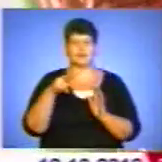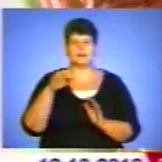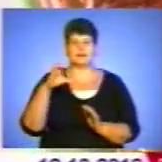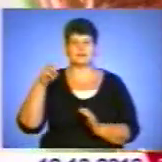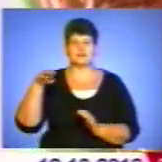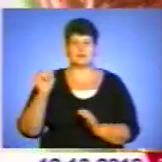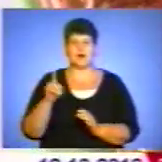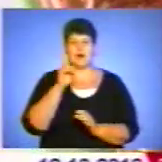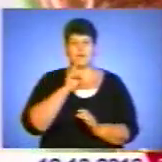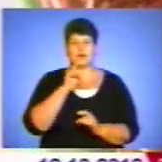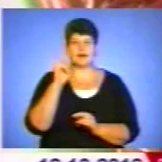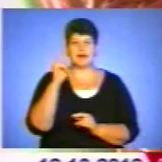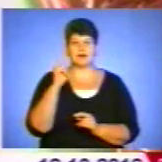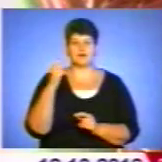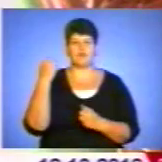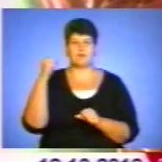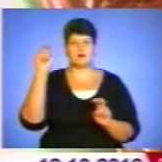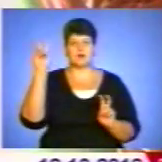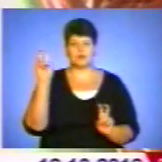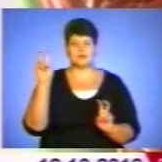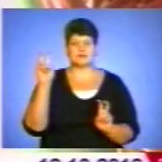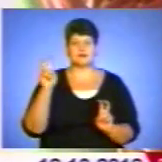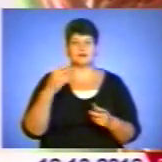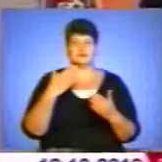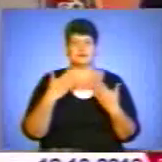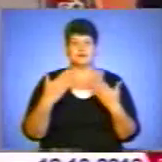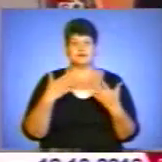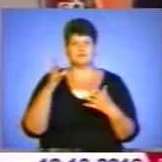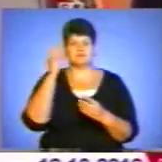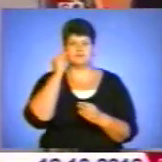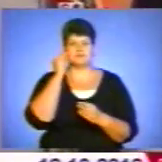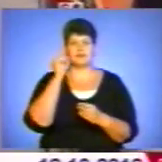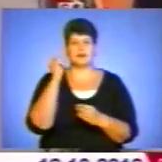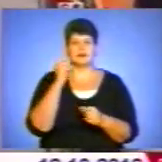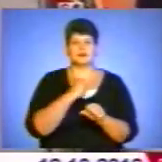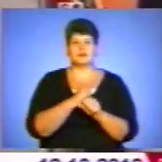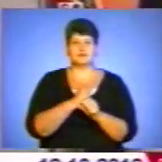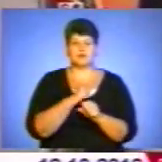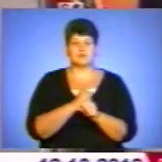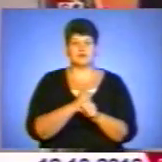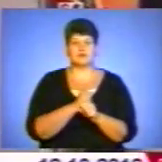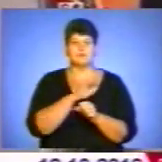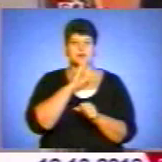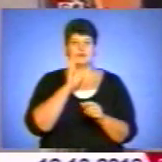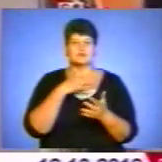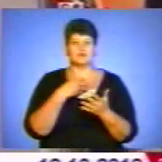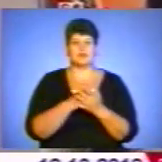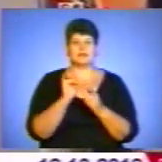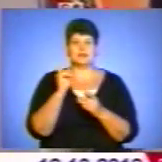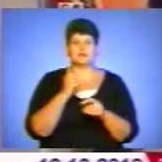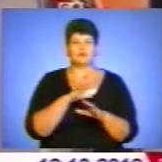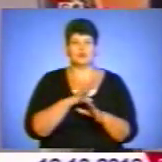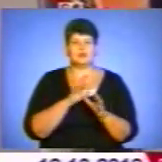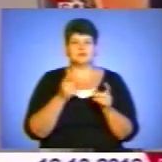А поки лялька у перемозі, відвідувачі діляться враженнями. Лялька, зроблена мамою для своєї дитини, вважалася найбільшим оберегом,